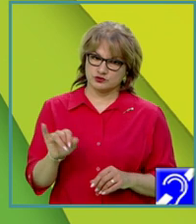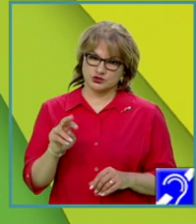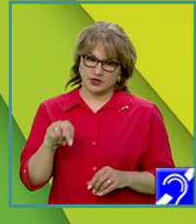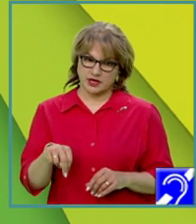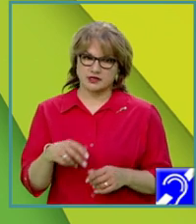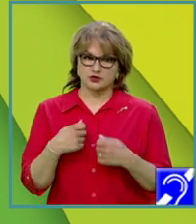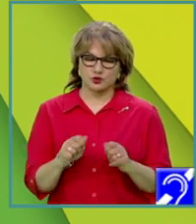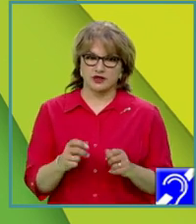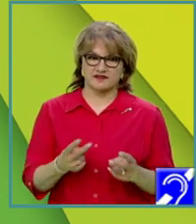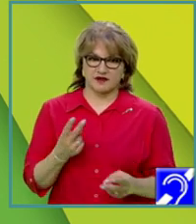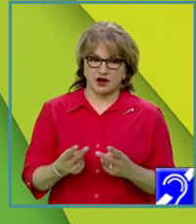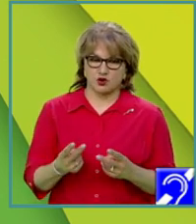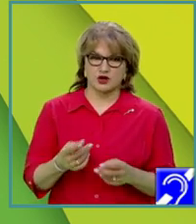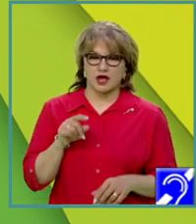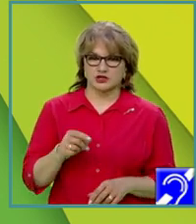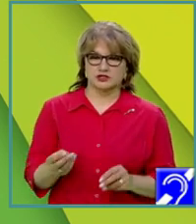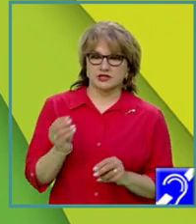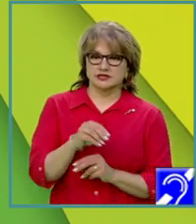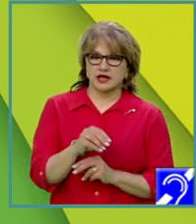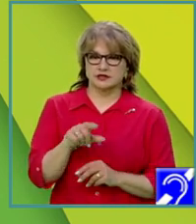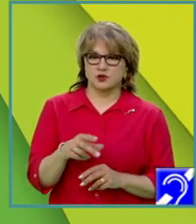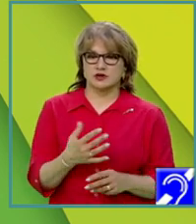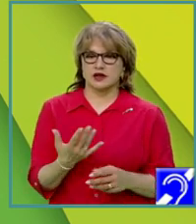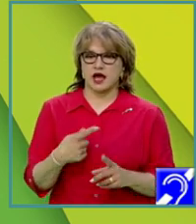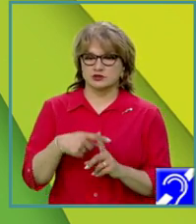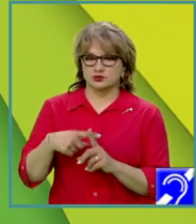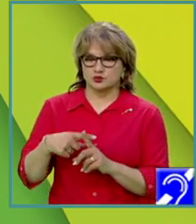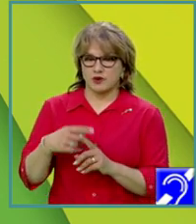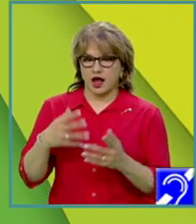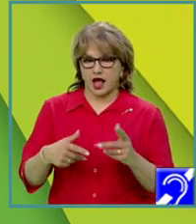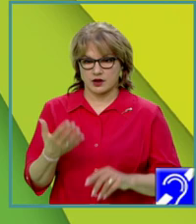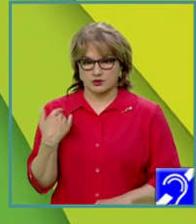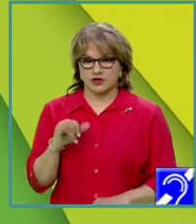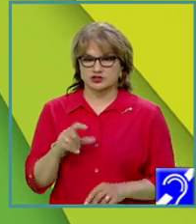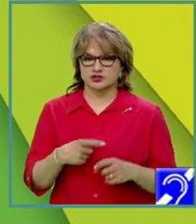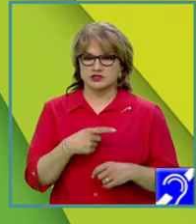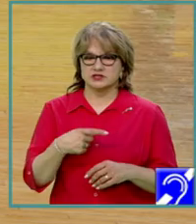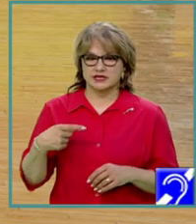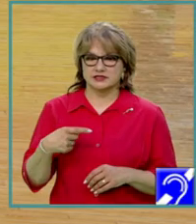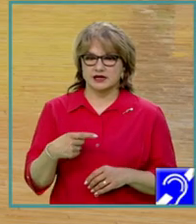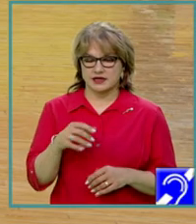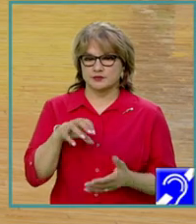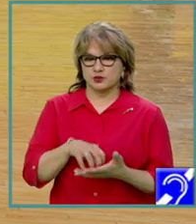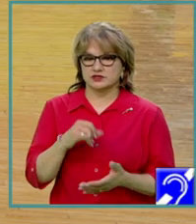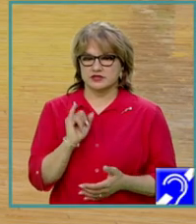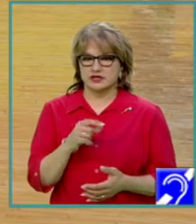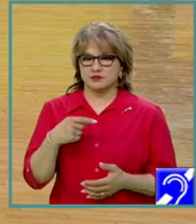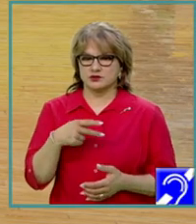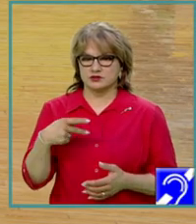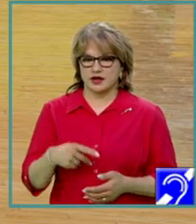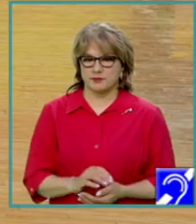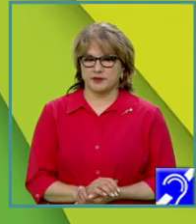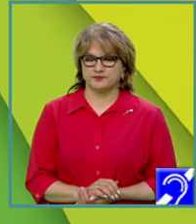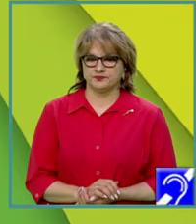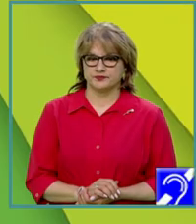deci toate valorile, acestea se adaugă la suma calculată și se scade valoarea aflată pe poziția I minus K. Bun, aici avem rezolvarea